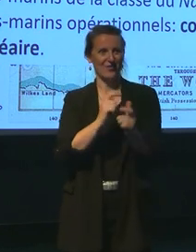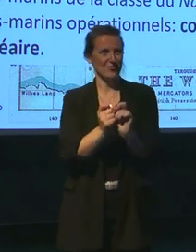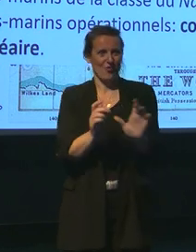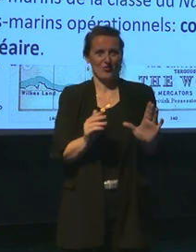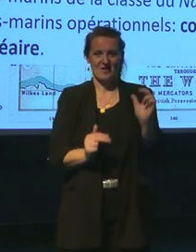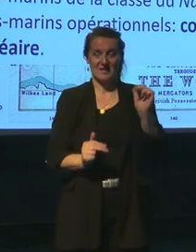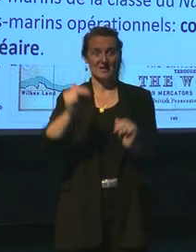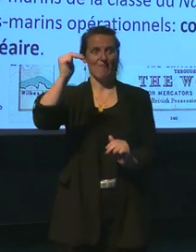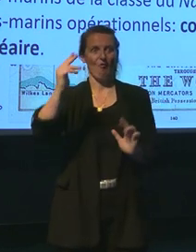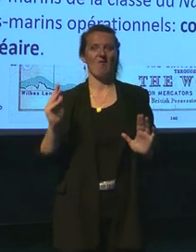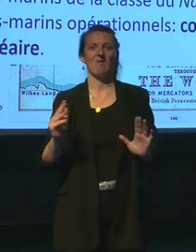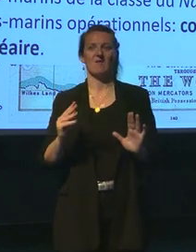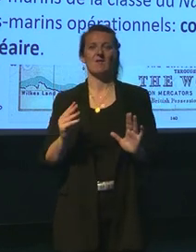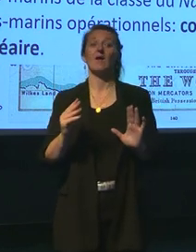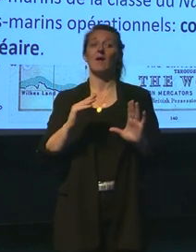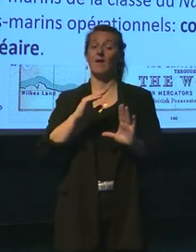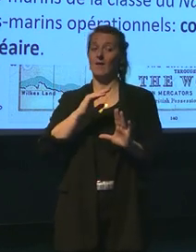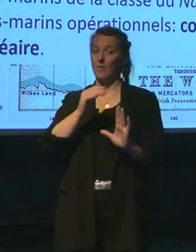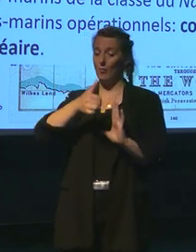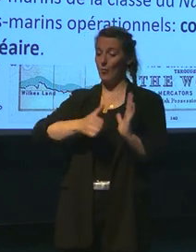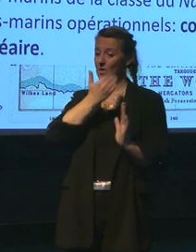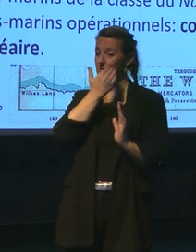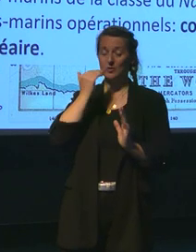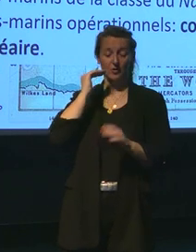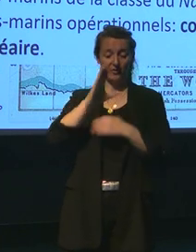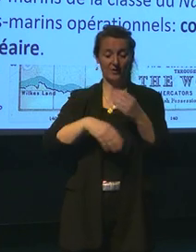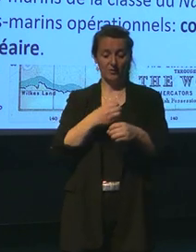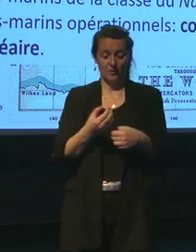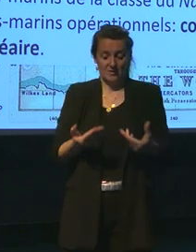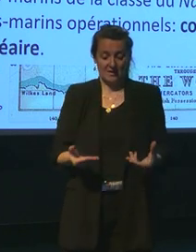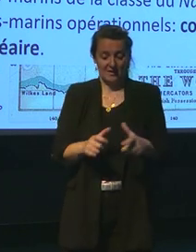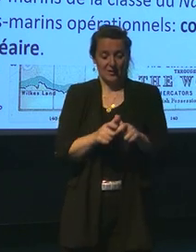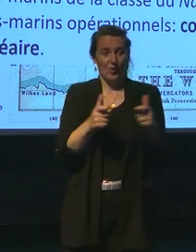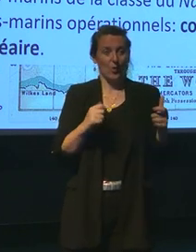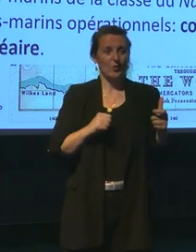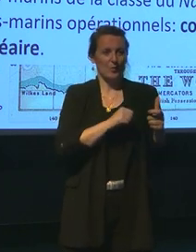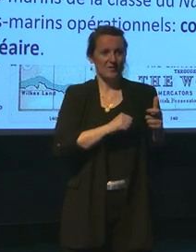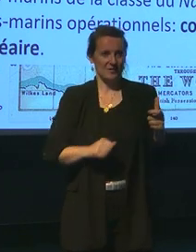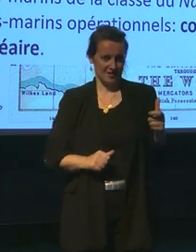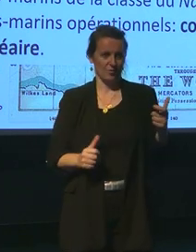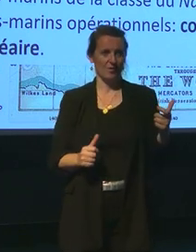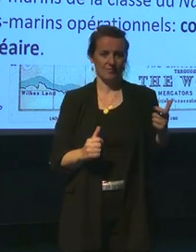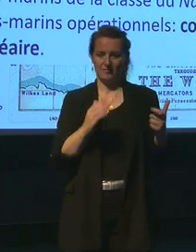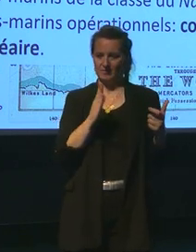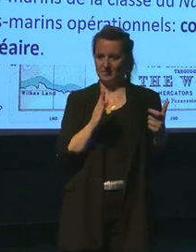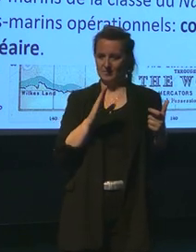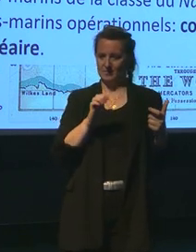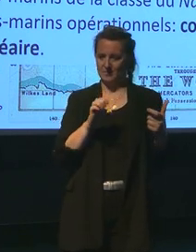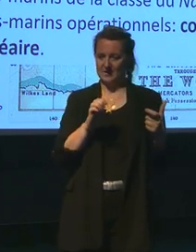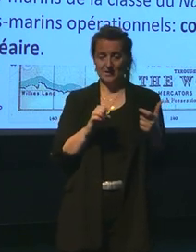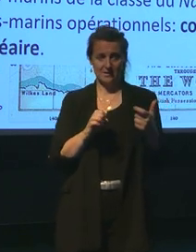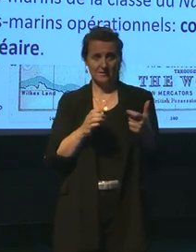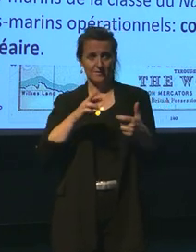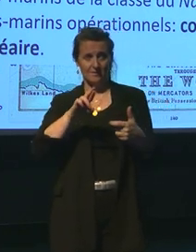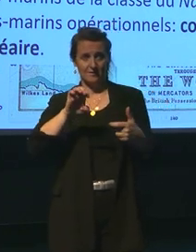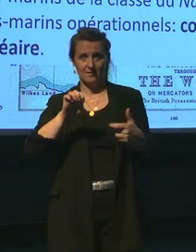janvier de cette année, l'entreprise chinoise BYD et puis BYD en français, qui s'est mis dans